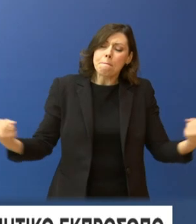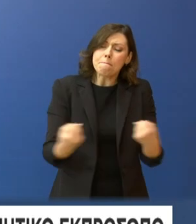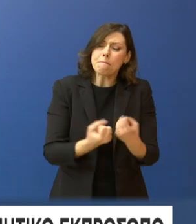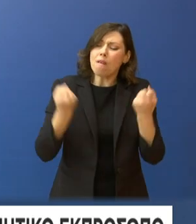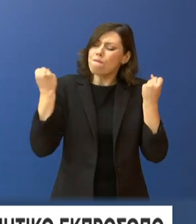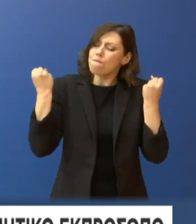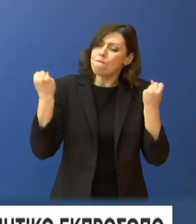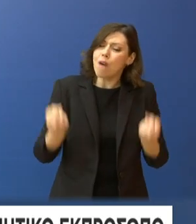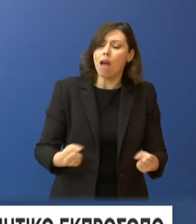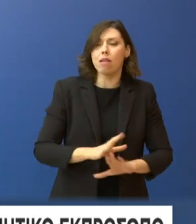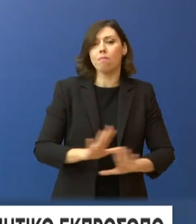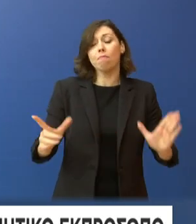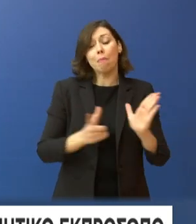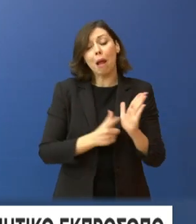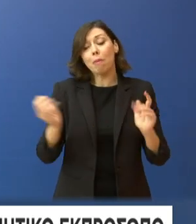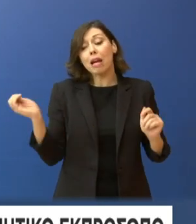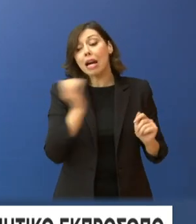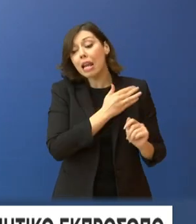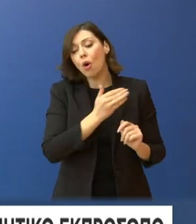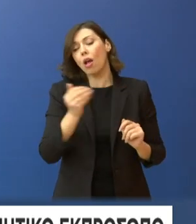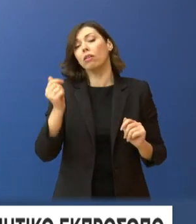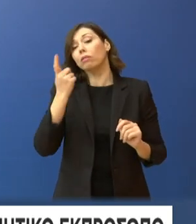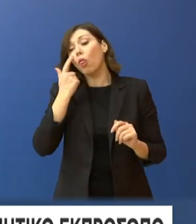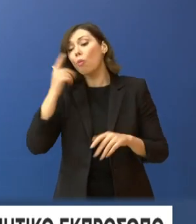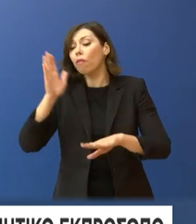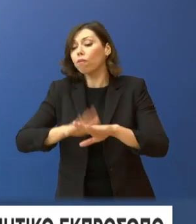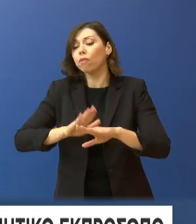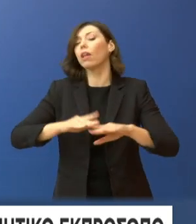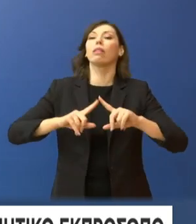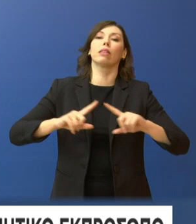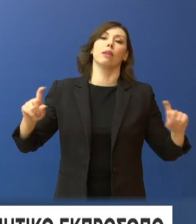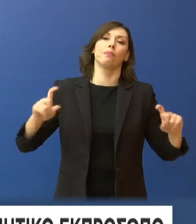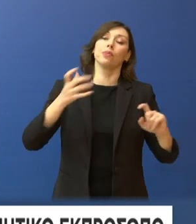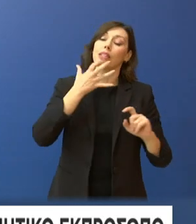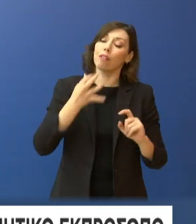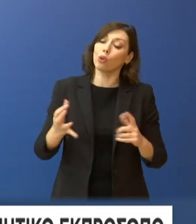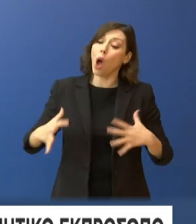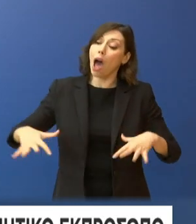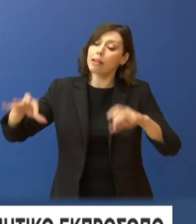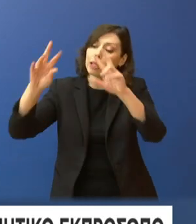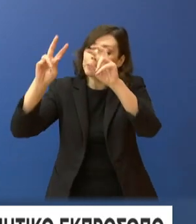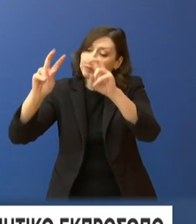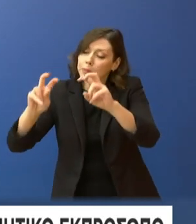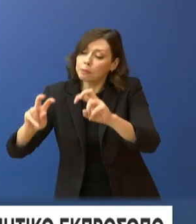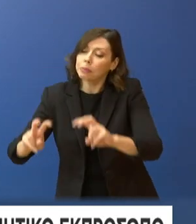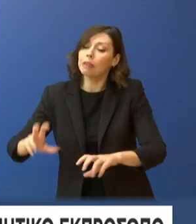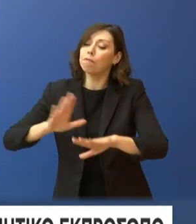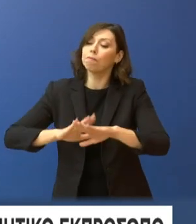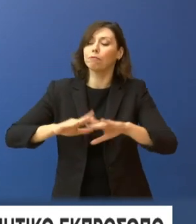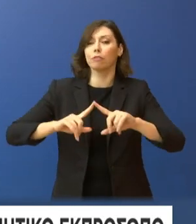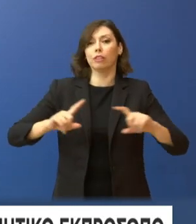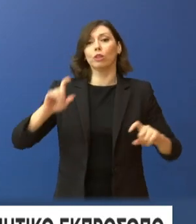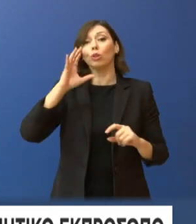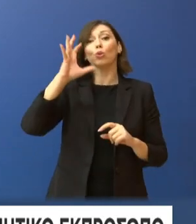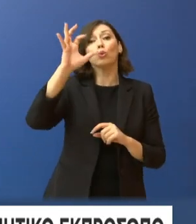από τις αρμόδιες αρχές για τα αίτια του διστυχήματος, παράλληλα για την επίσπευση και την πληρότητα των ερευνών, ο εισαγγελέας του Ωρίου